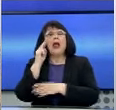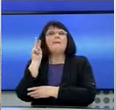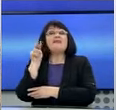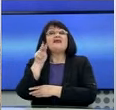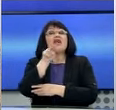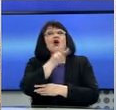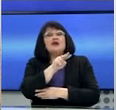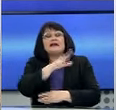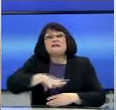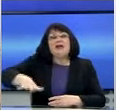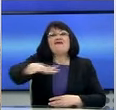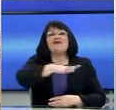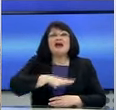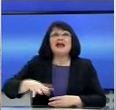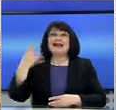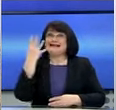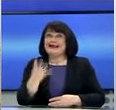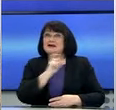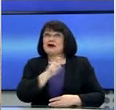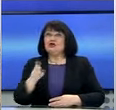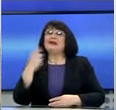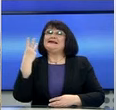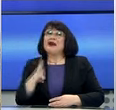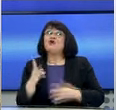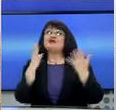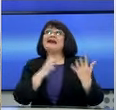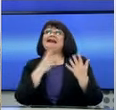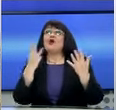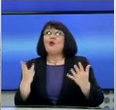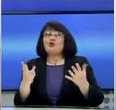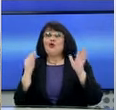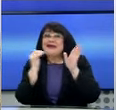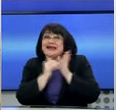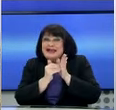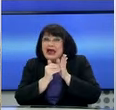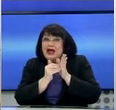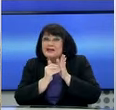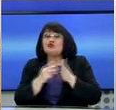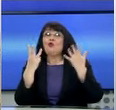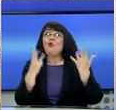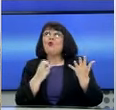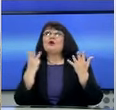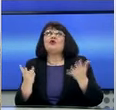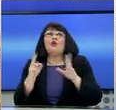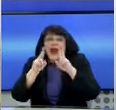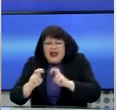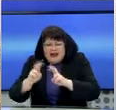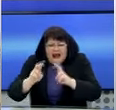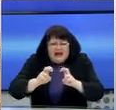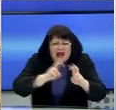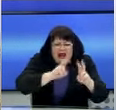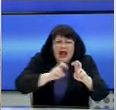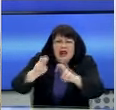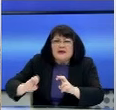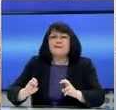Εργασίας και της Περιφέρειας 4.398.088 έλεγχοι και έχουν